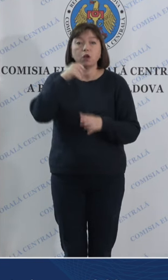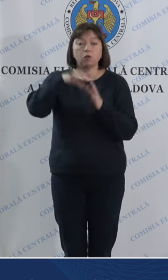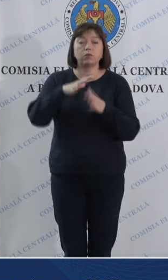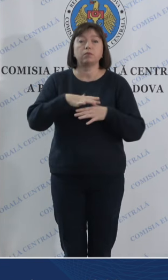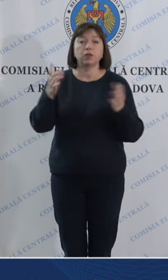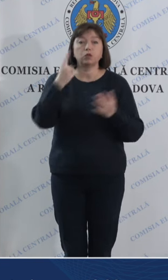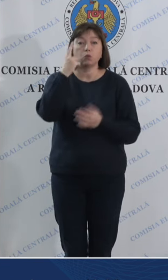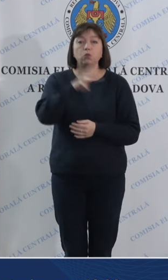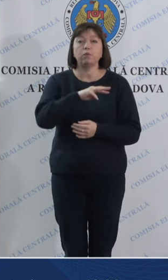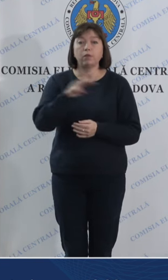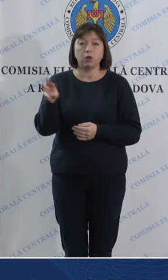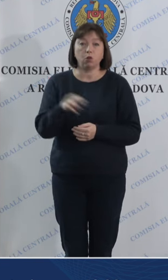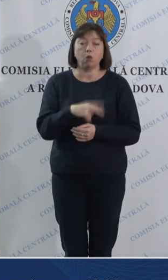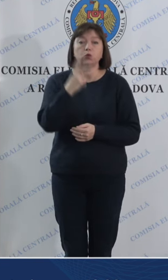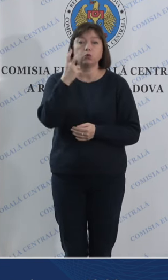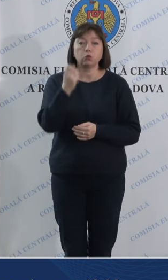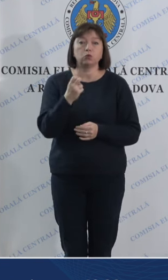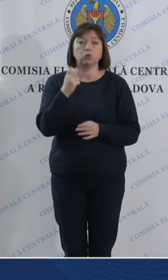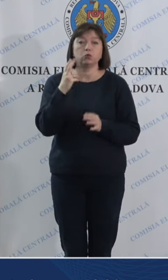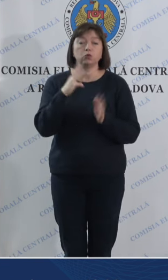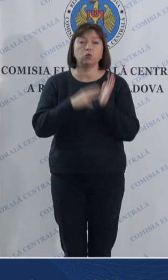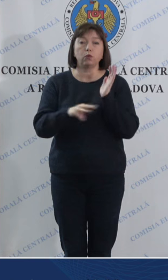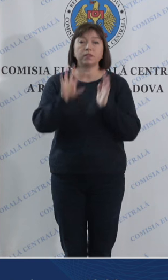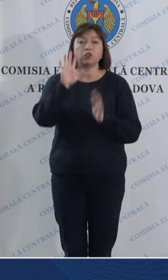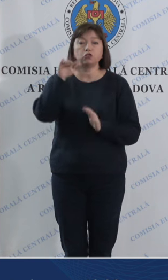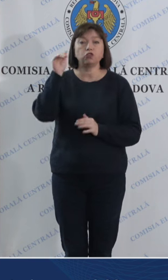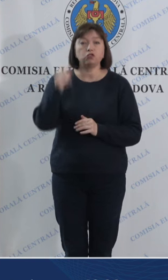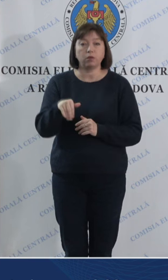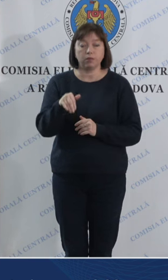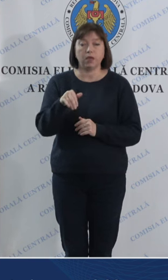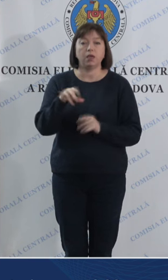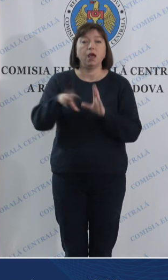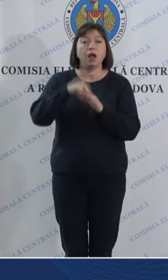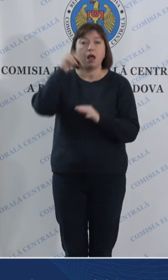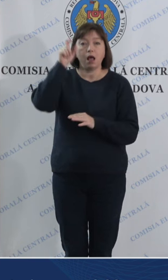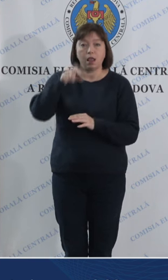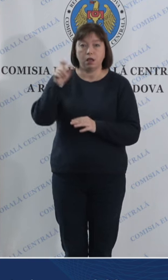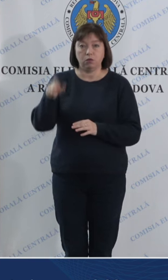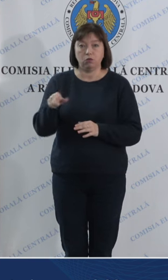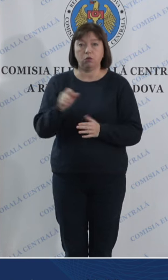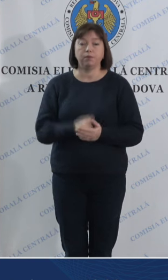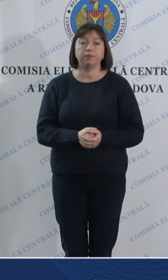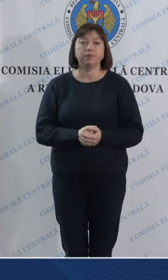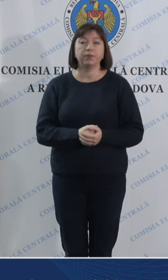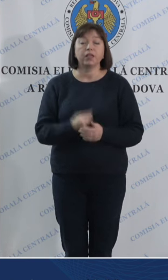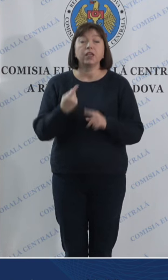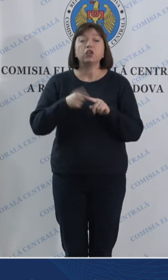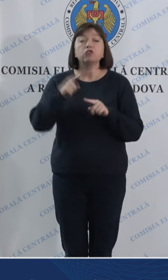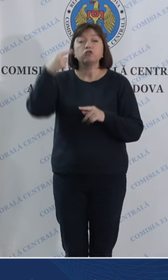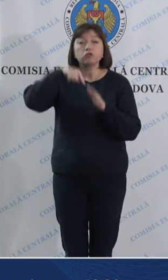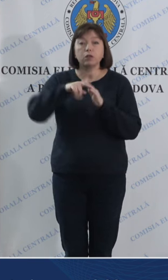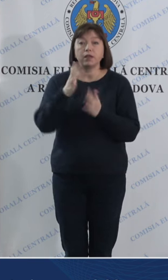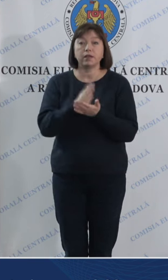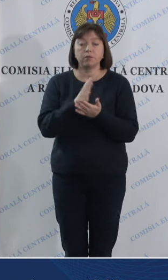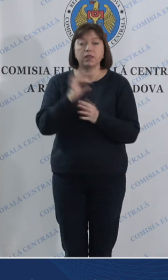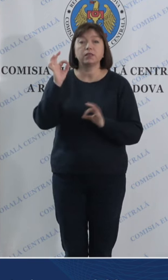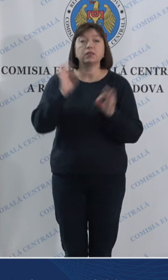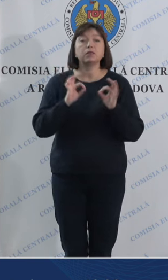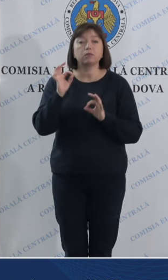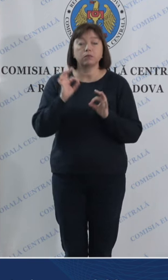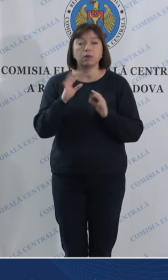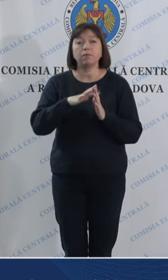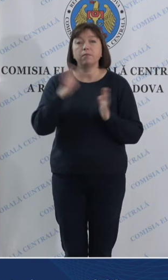peste 1.285.000 de alegători, cei ce reprezintă o rată de